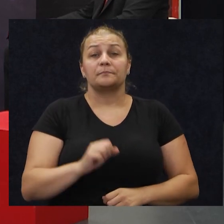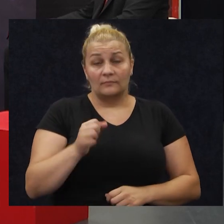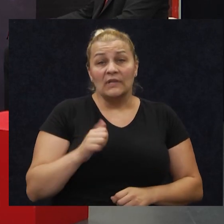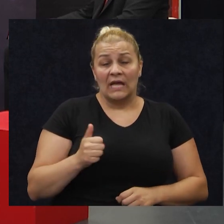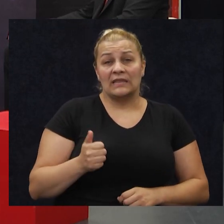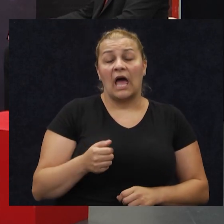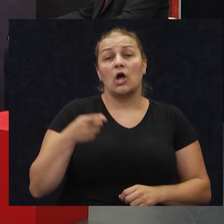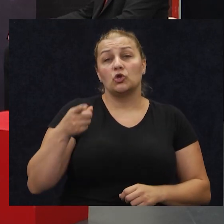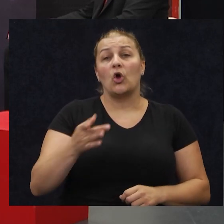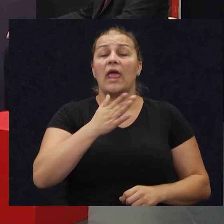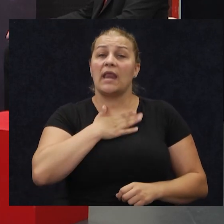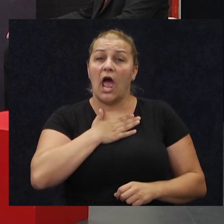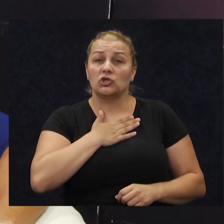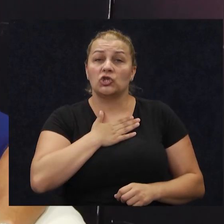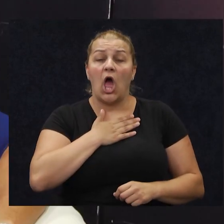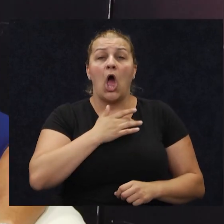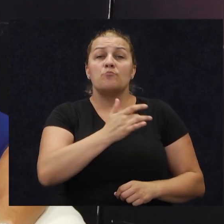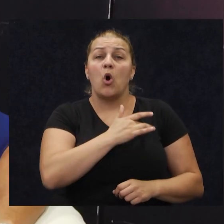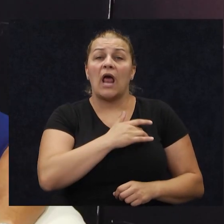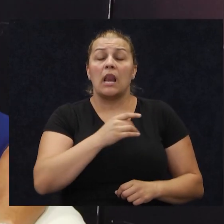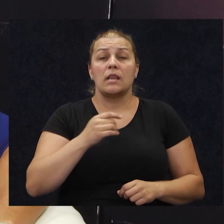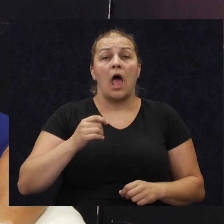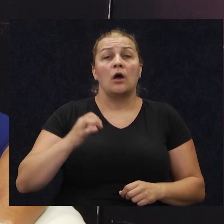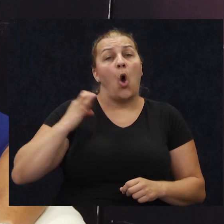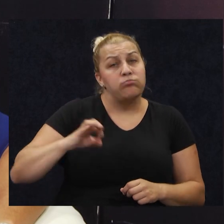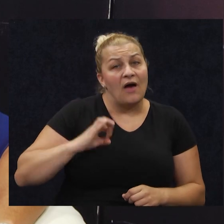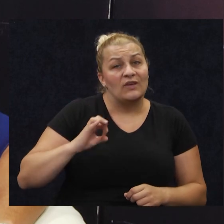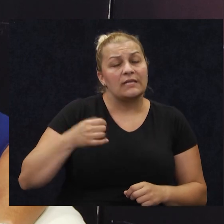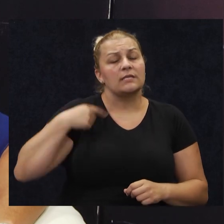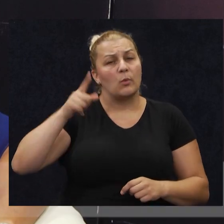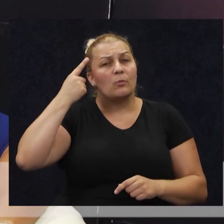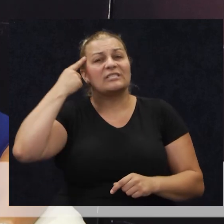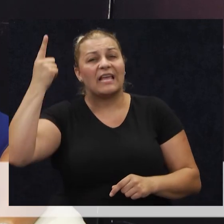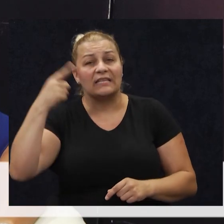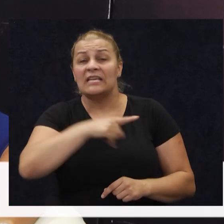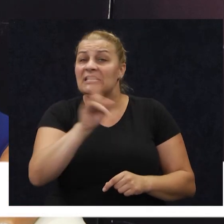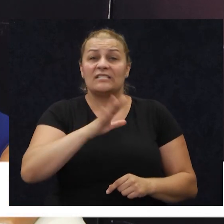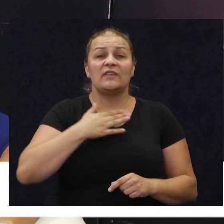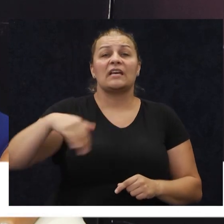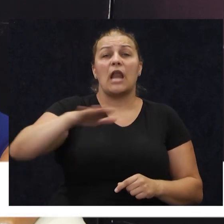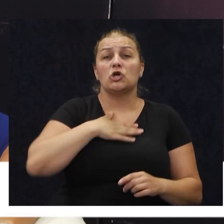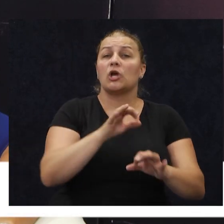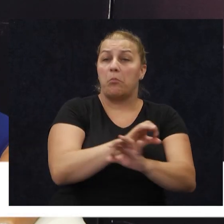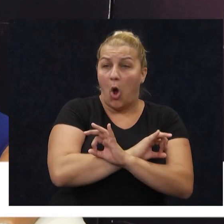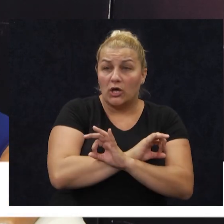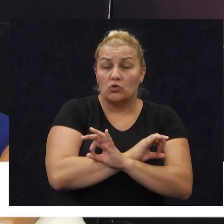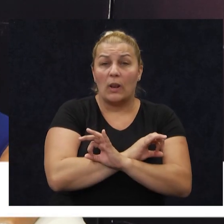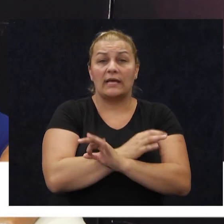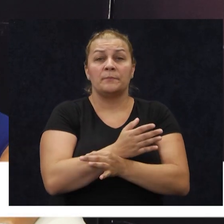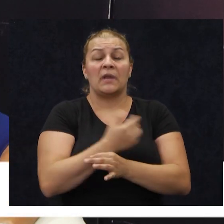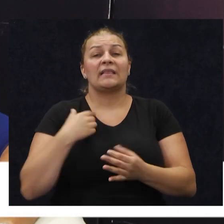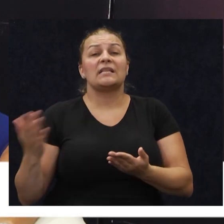to je naša moralna obaveza da se sjetimo svih naših poginulih, da se